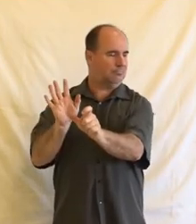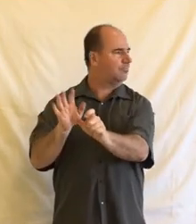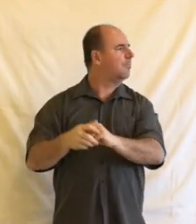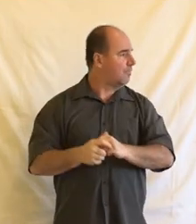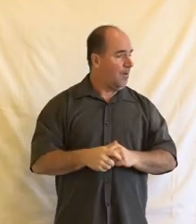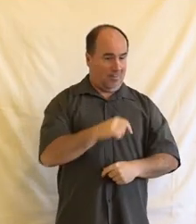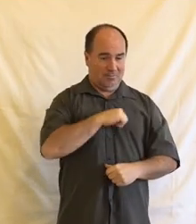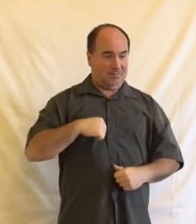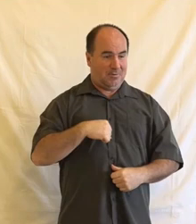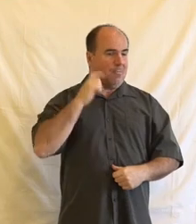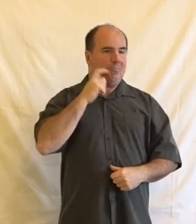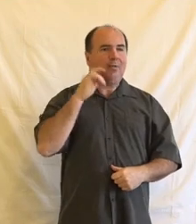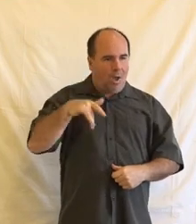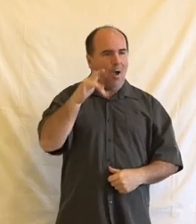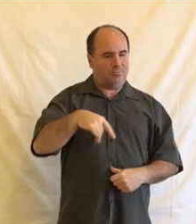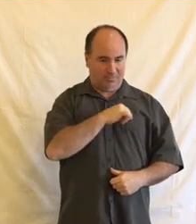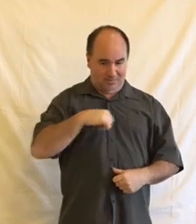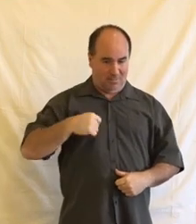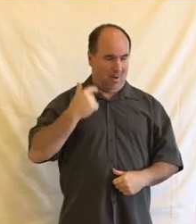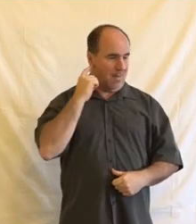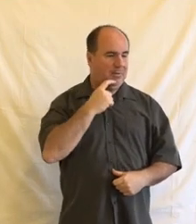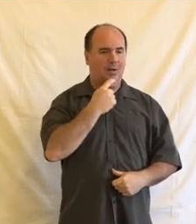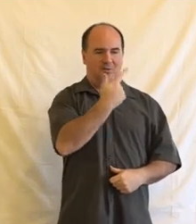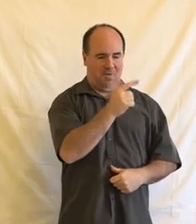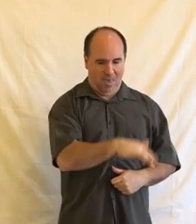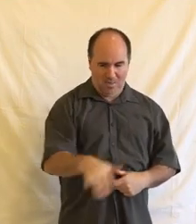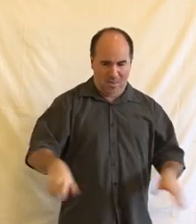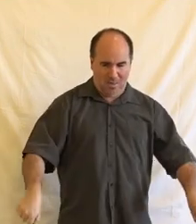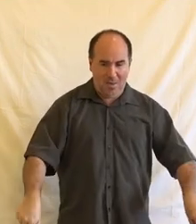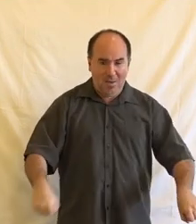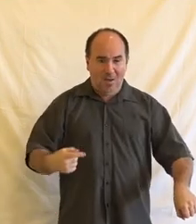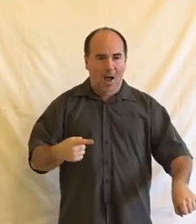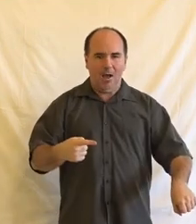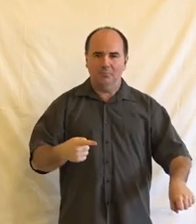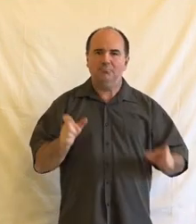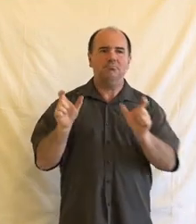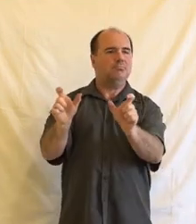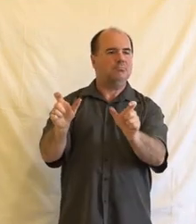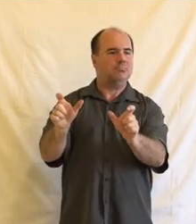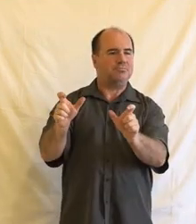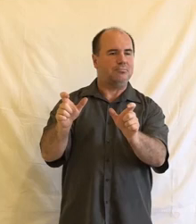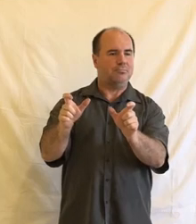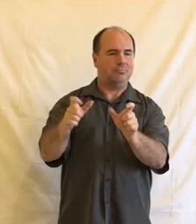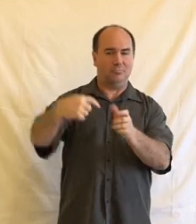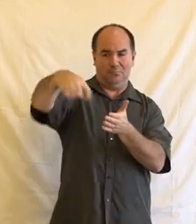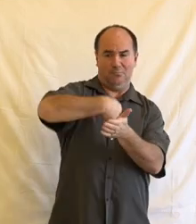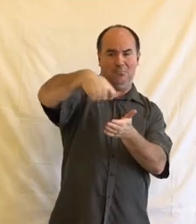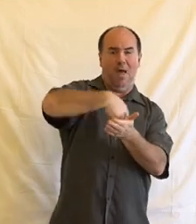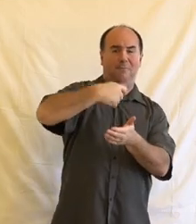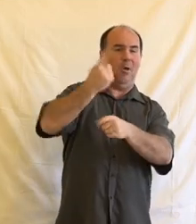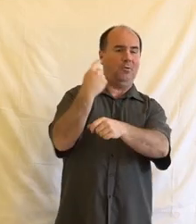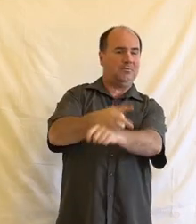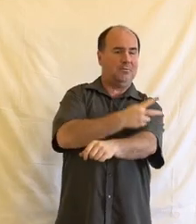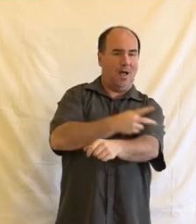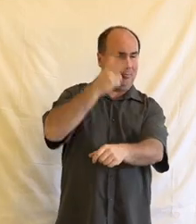s dvěma malými dětmi, tak si umíte představit, jaký je to zásah do rodinného rozpočtu. Část těch lidí vlastně nemohla vůbec financovat ani